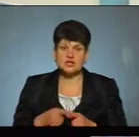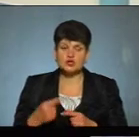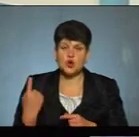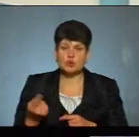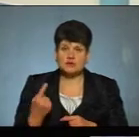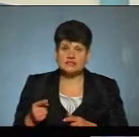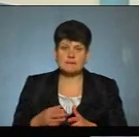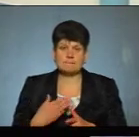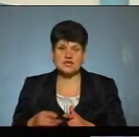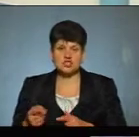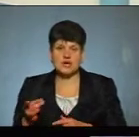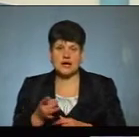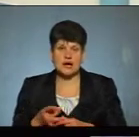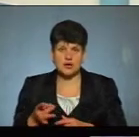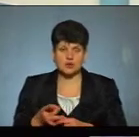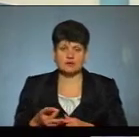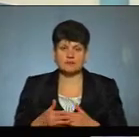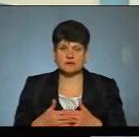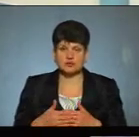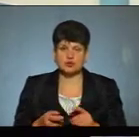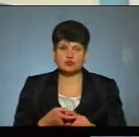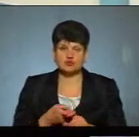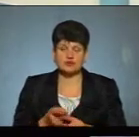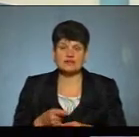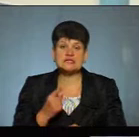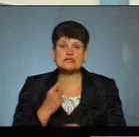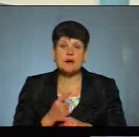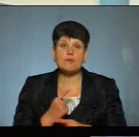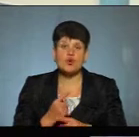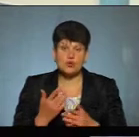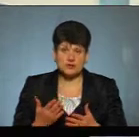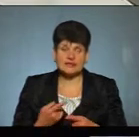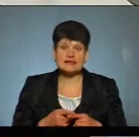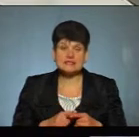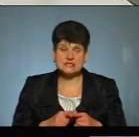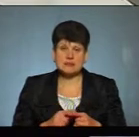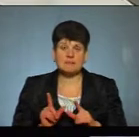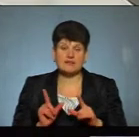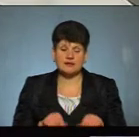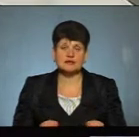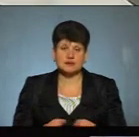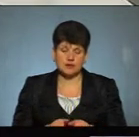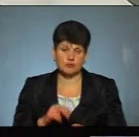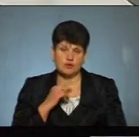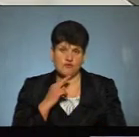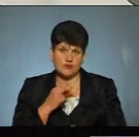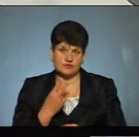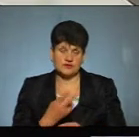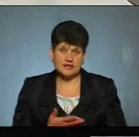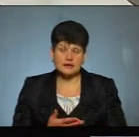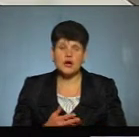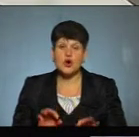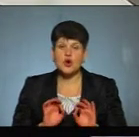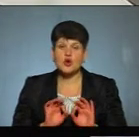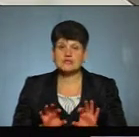міжрайонні, близького сполучення, вони заборонені. І на такі перевезення ми також будемо звертати увагу. Роз'яснення